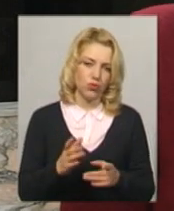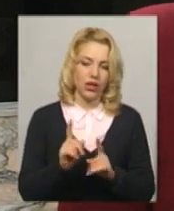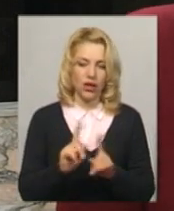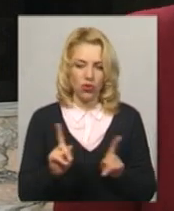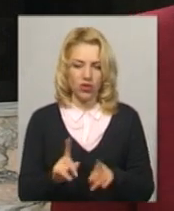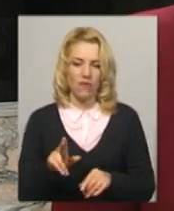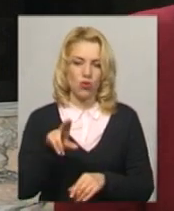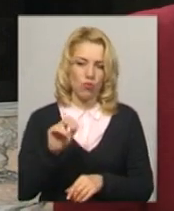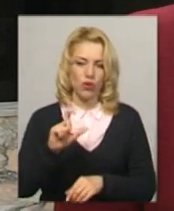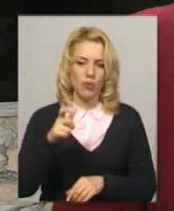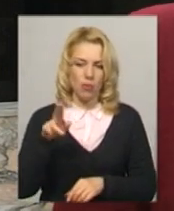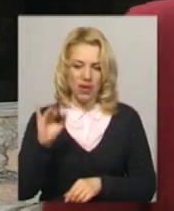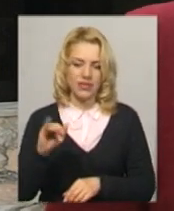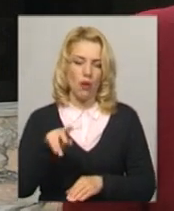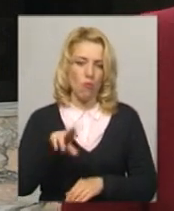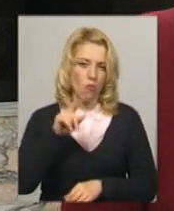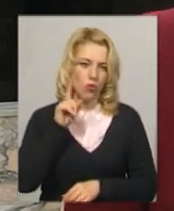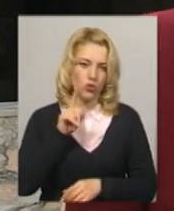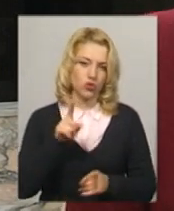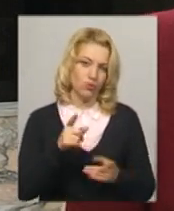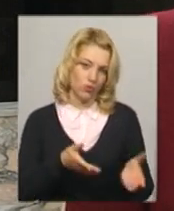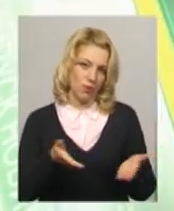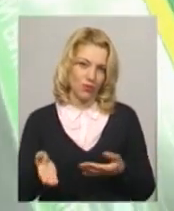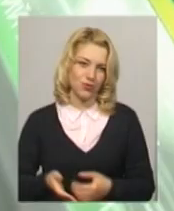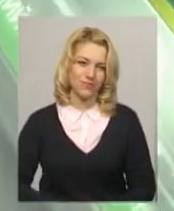і по-європейськи, і по-молодіжному теж ми запрошуємо.